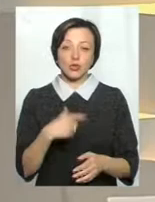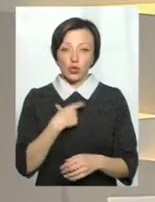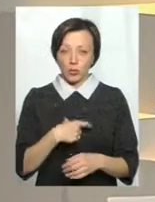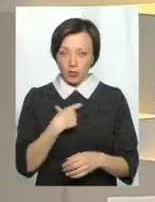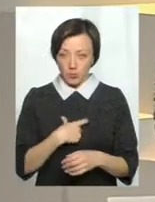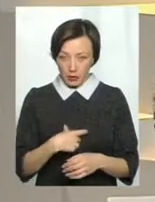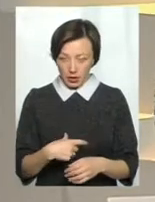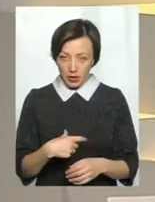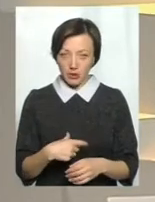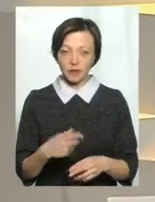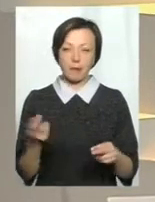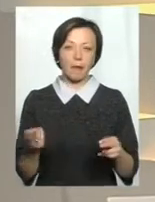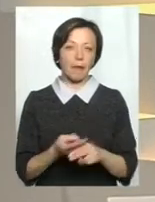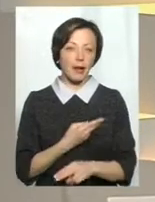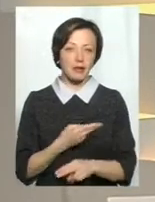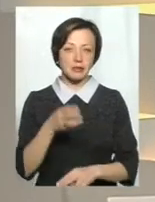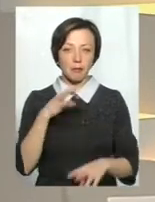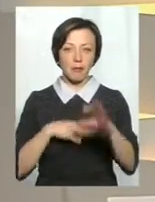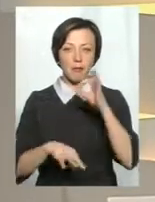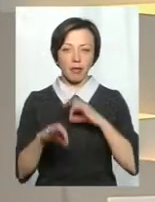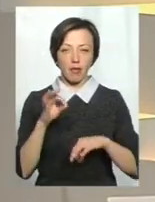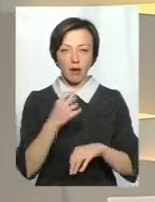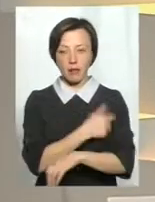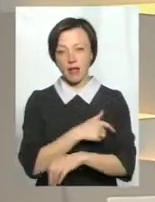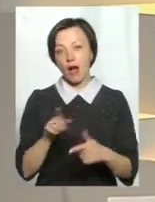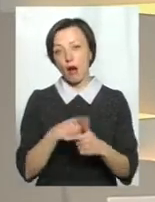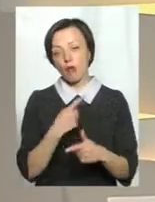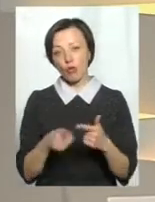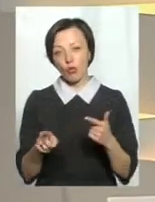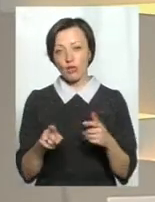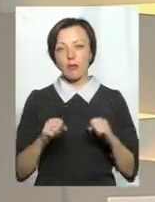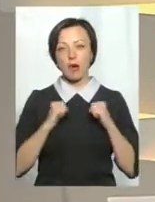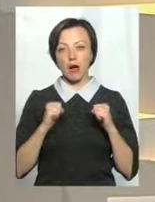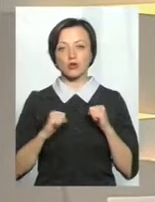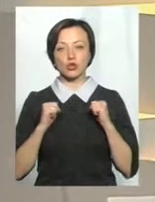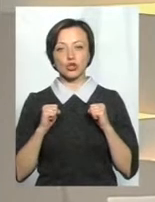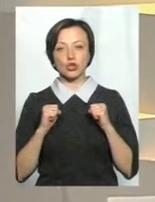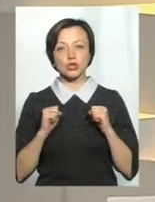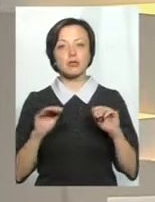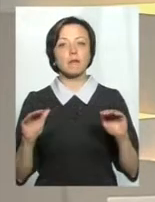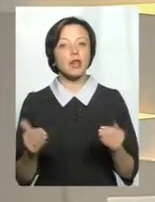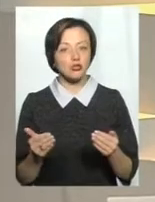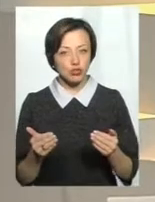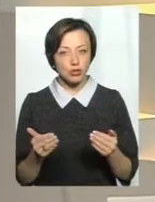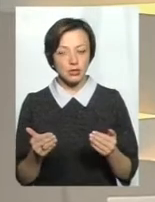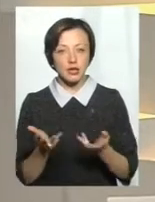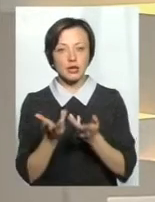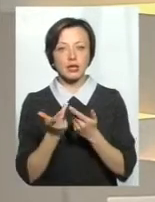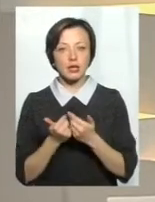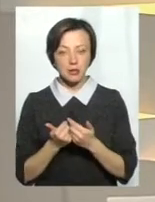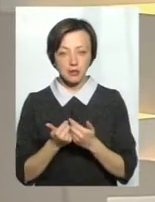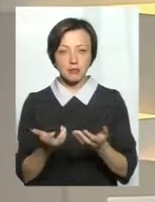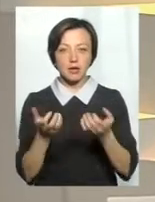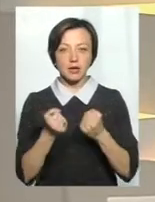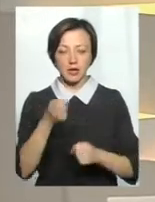без медикаментів, або принаймні намагаючись зменшити кількість